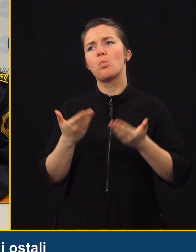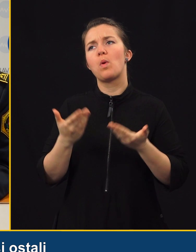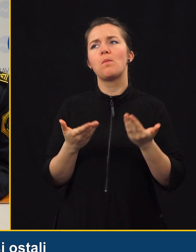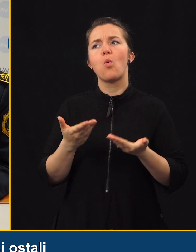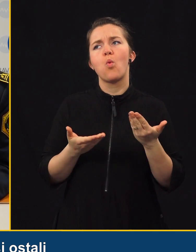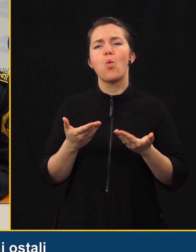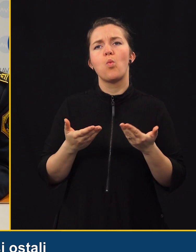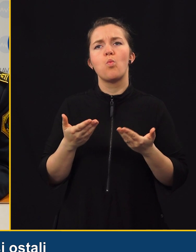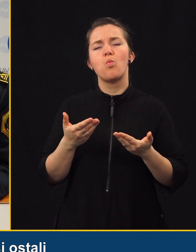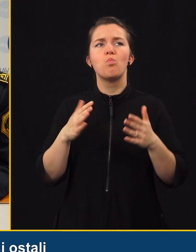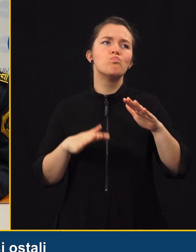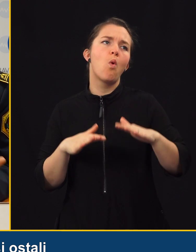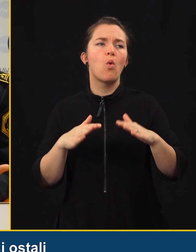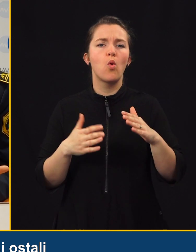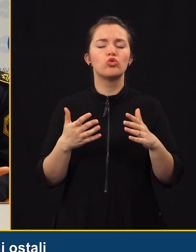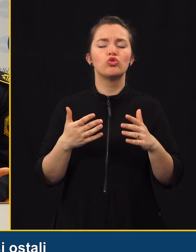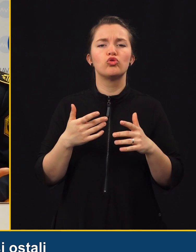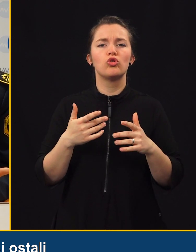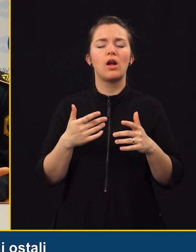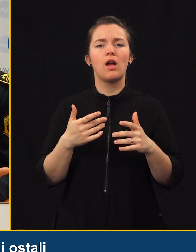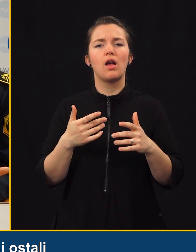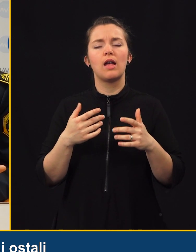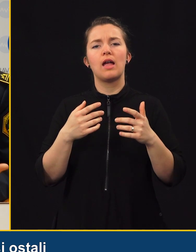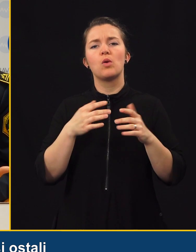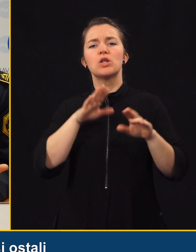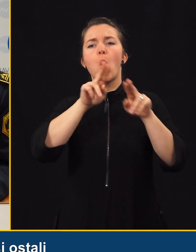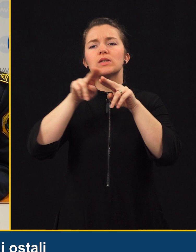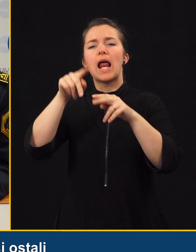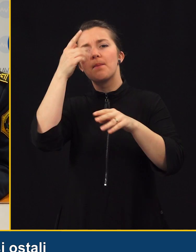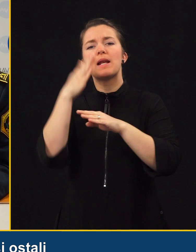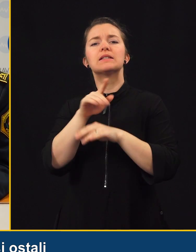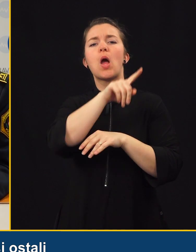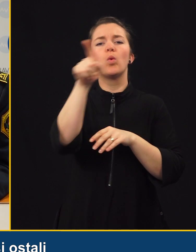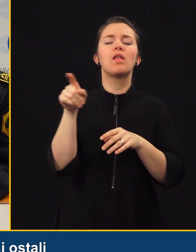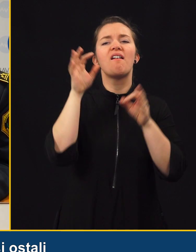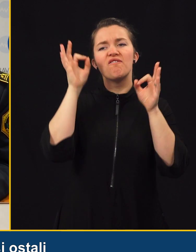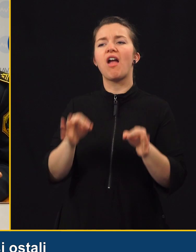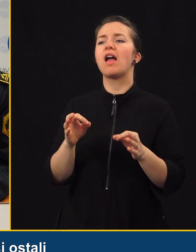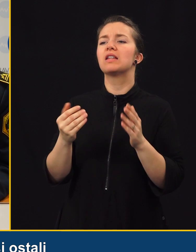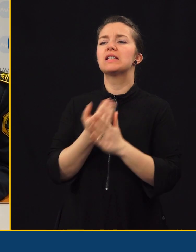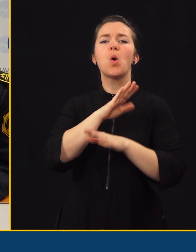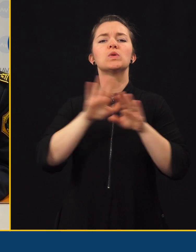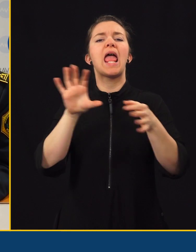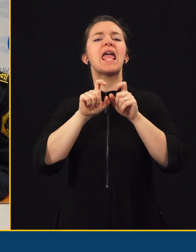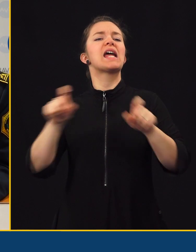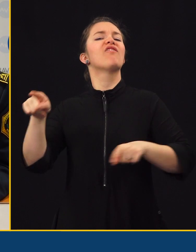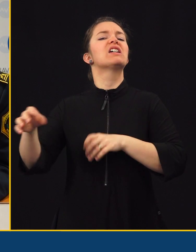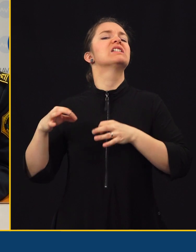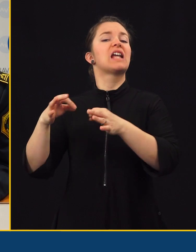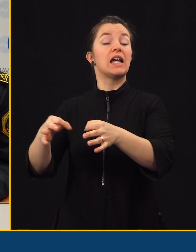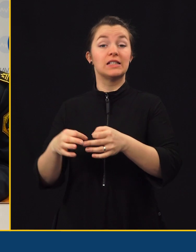mogoče, vsi pač vsi ostali, mogoče predstavljate, da bi bilo fajn, da bi bilo pa za vse kriva